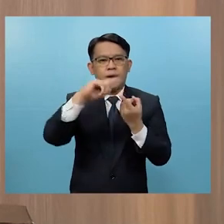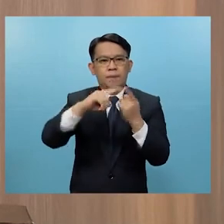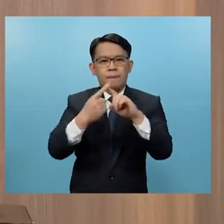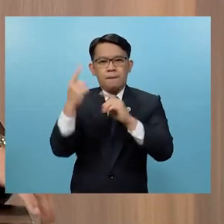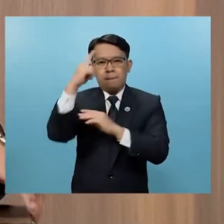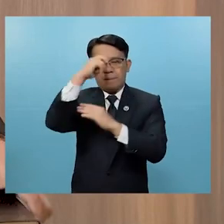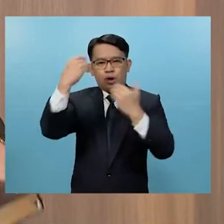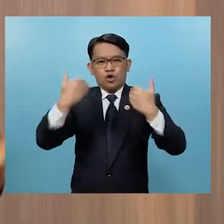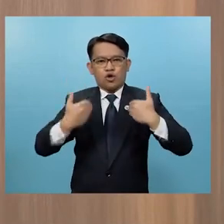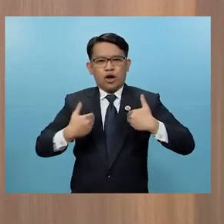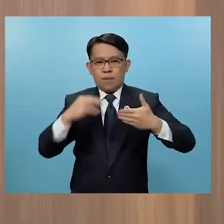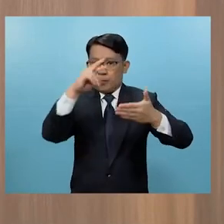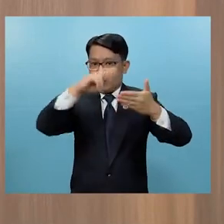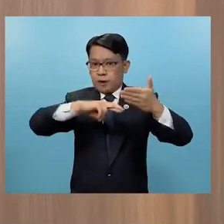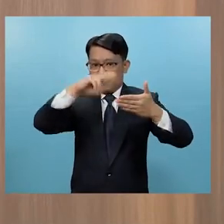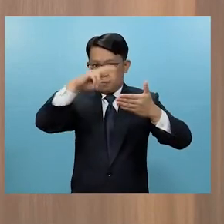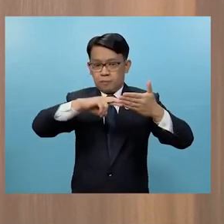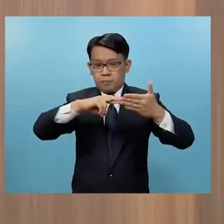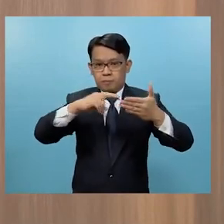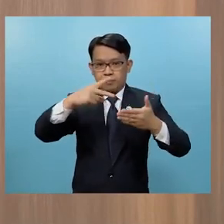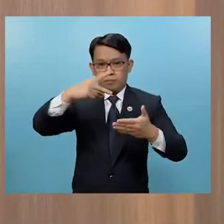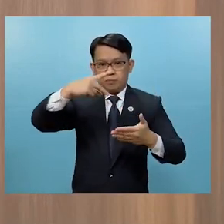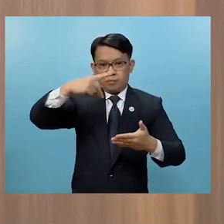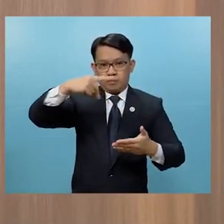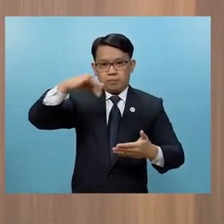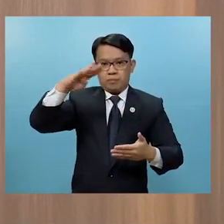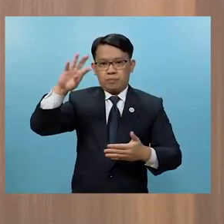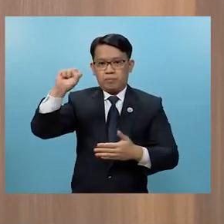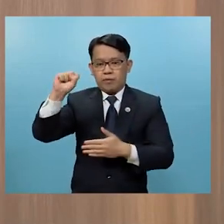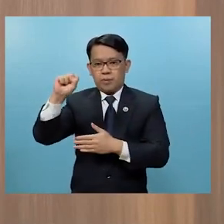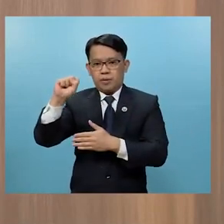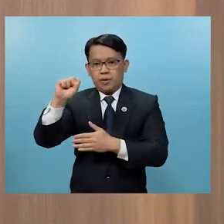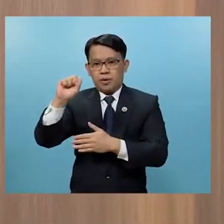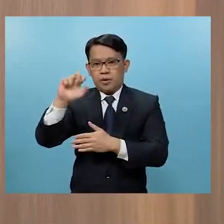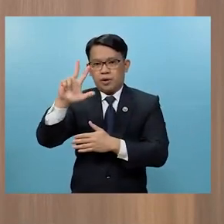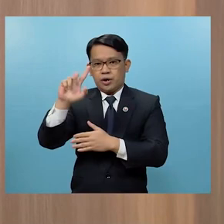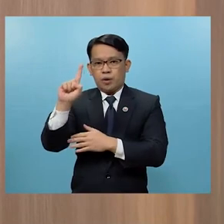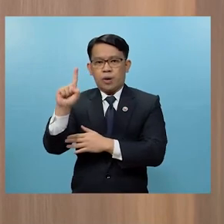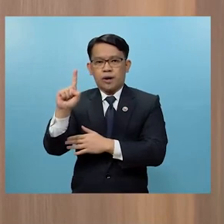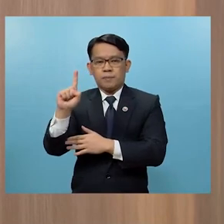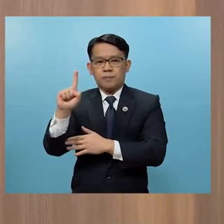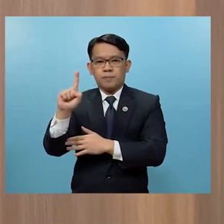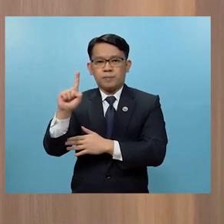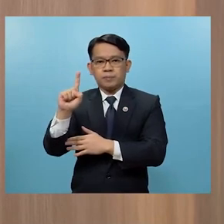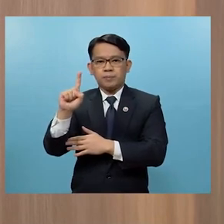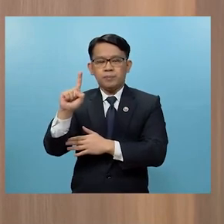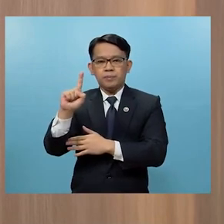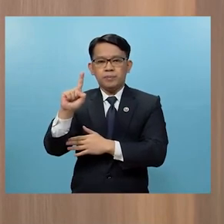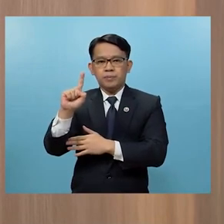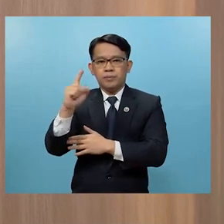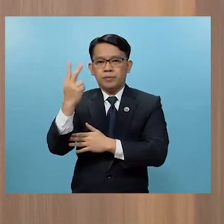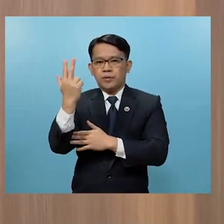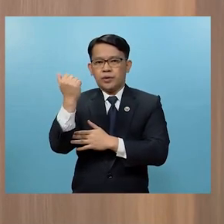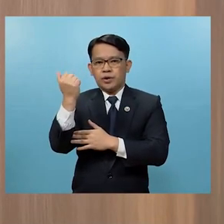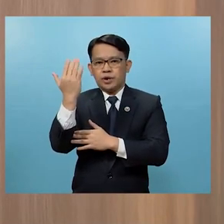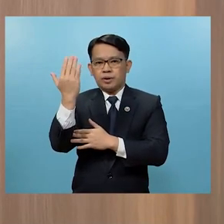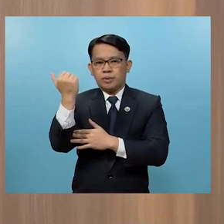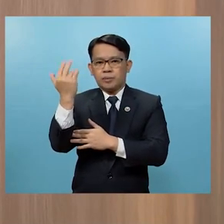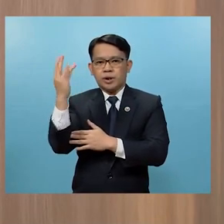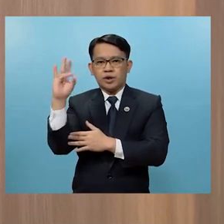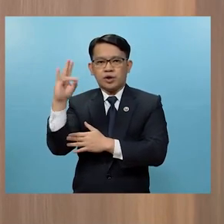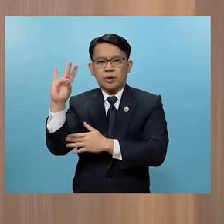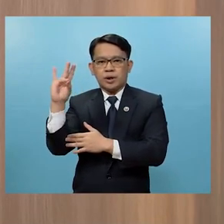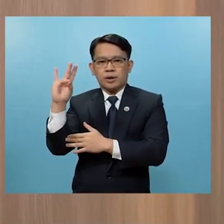meron pong ganitong mababasa sa kawikaan Sa 31 13 15 at